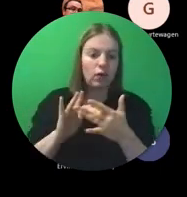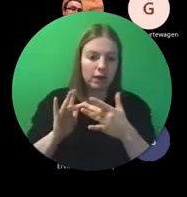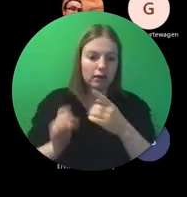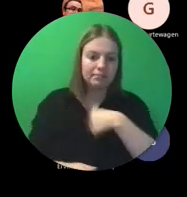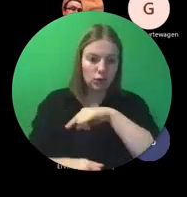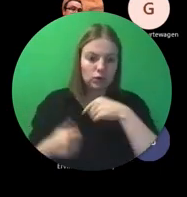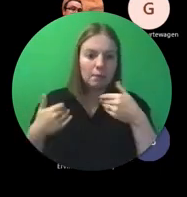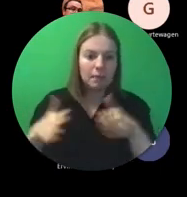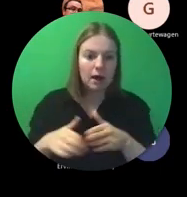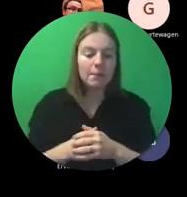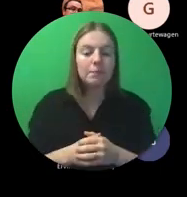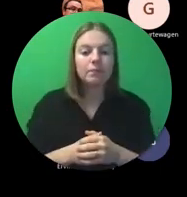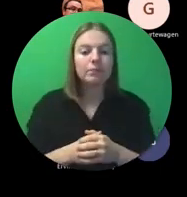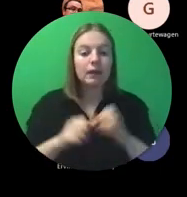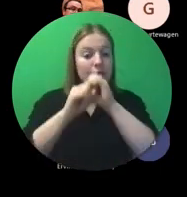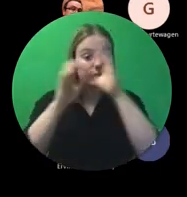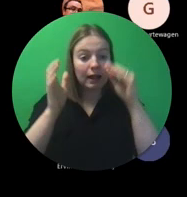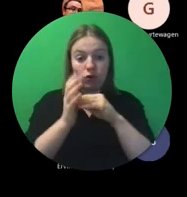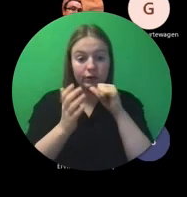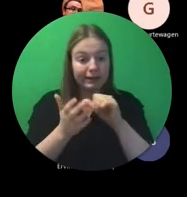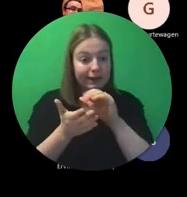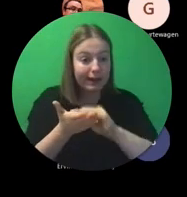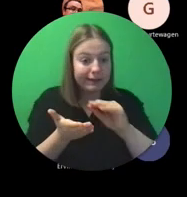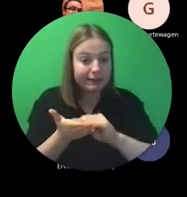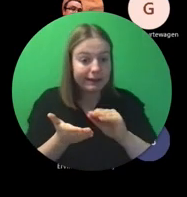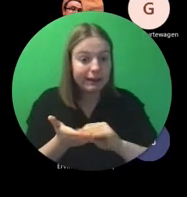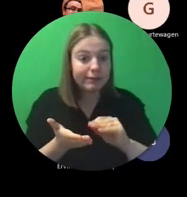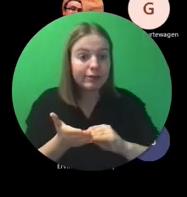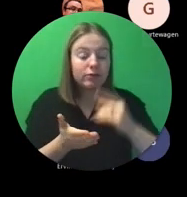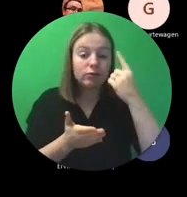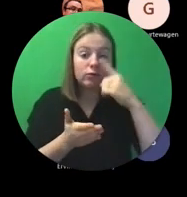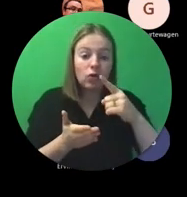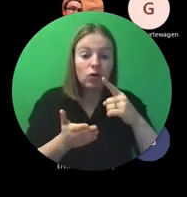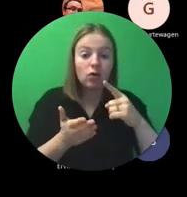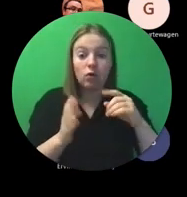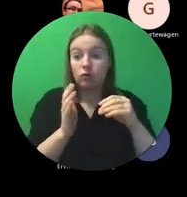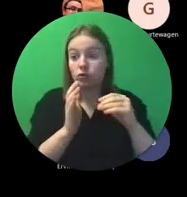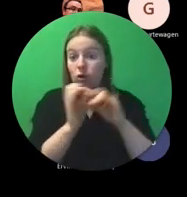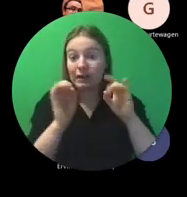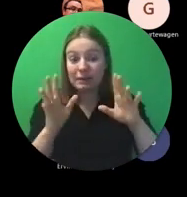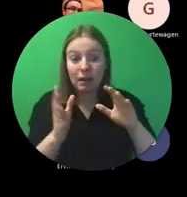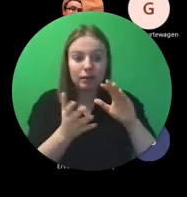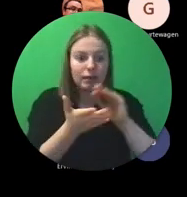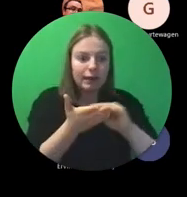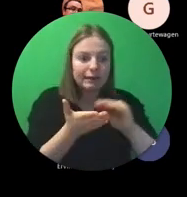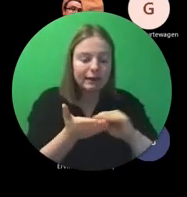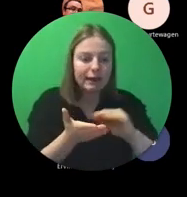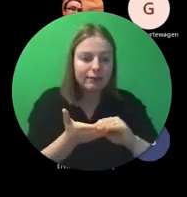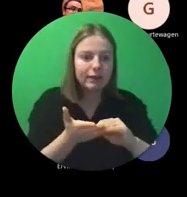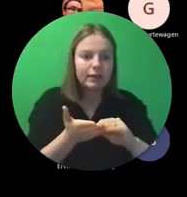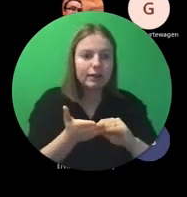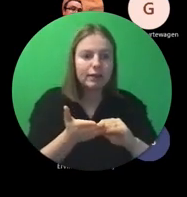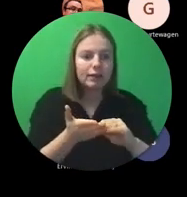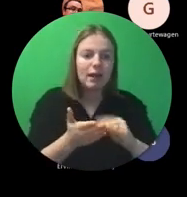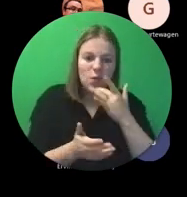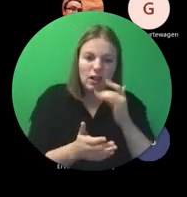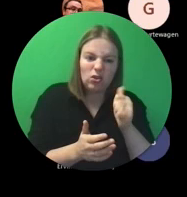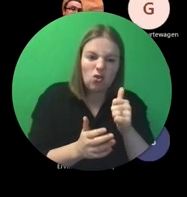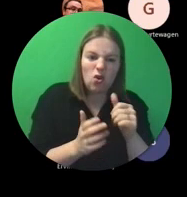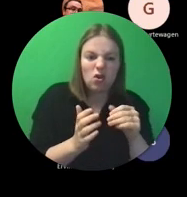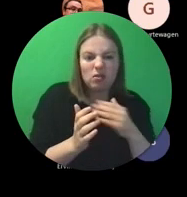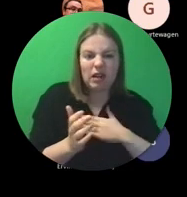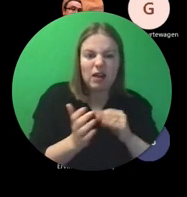mocht je nog niet ingeschreven zijn voor of mocht er nog niemand ingeschreven zijn voor uw project en wil je dat alsnog doen